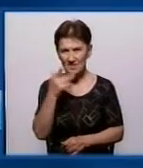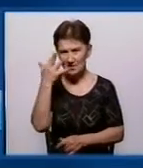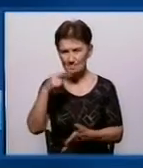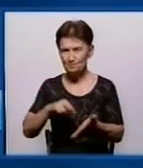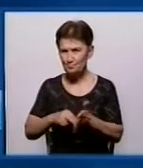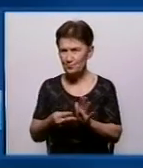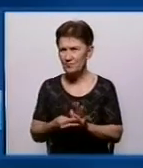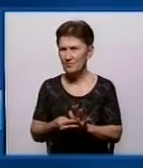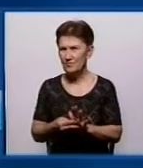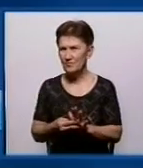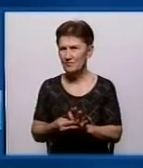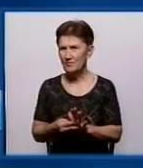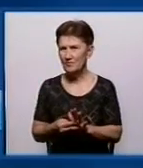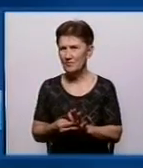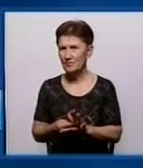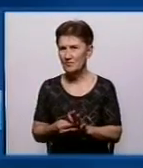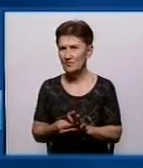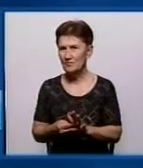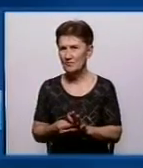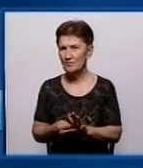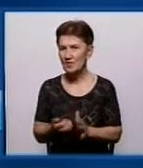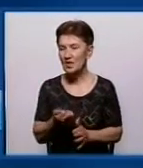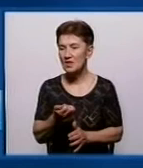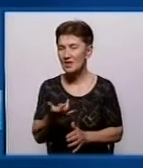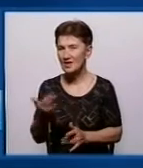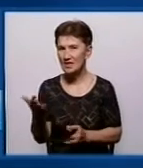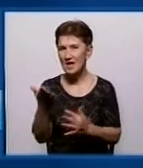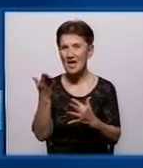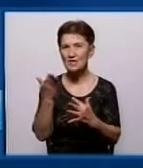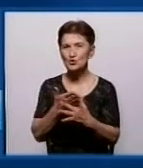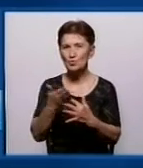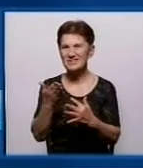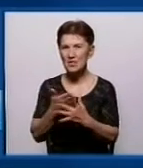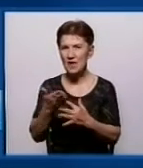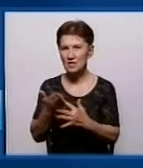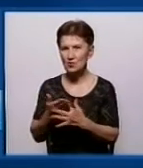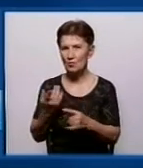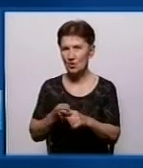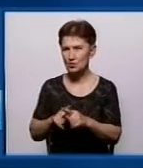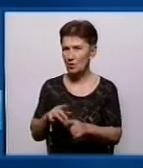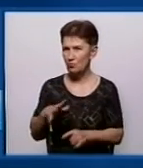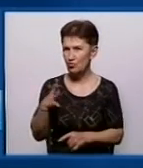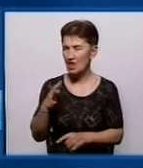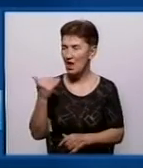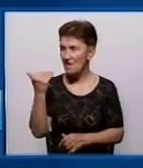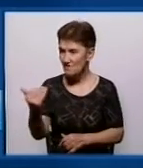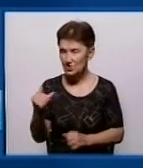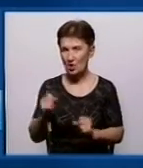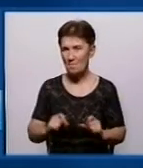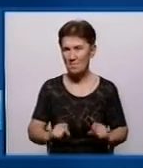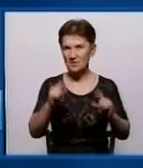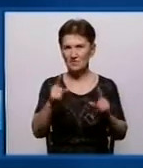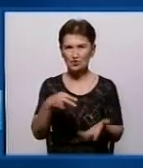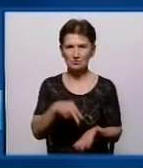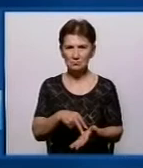кількості субсидіантів, які були вашим абонентом, але з підвищенням тарифів вони